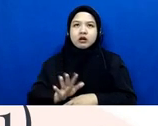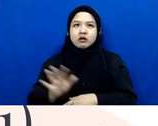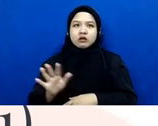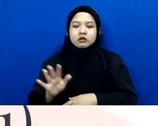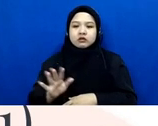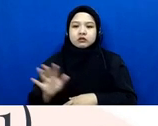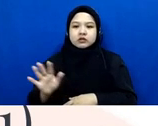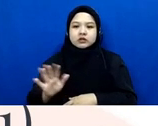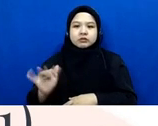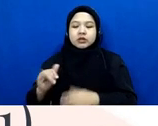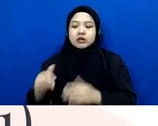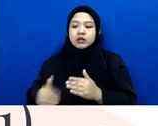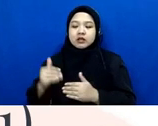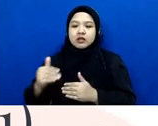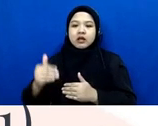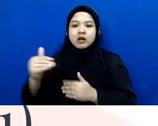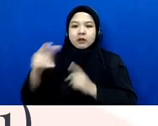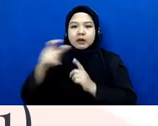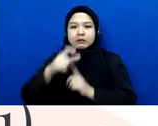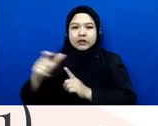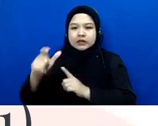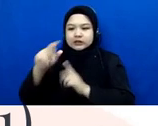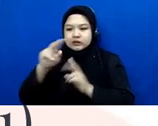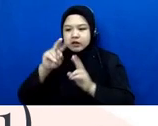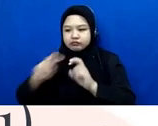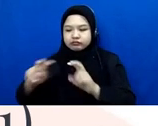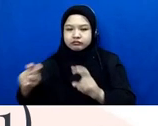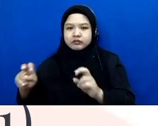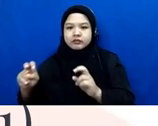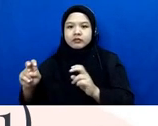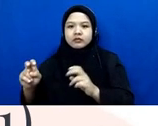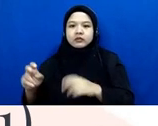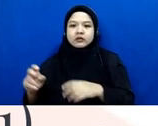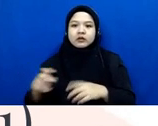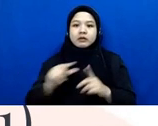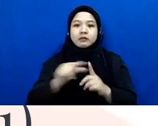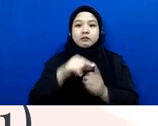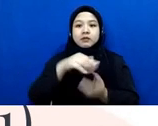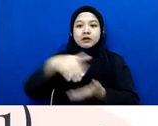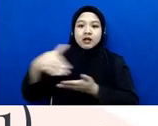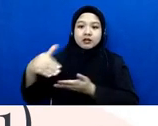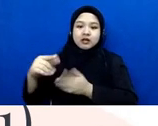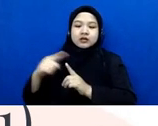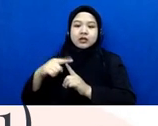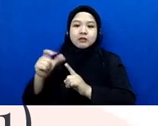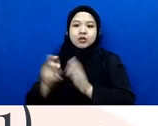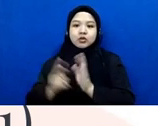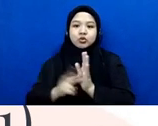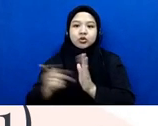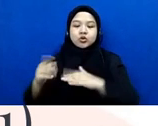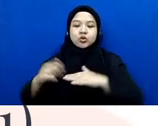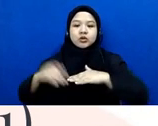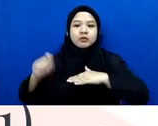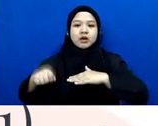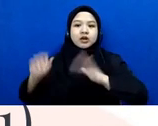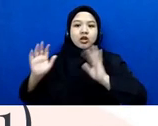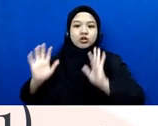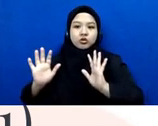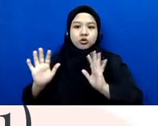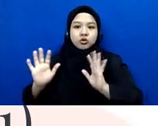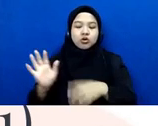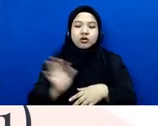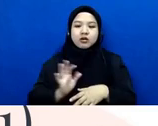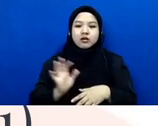ya ya tahapan pemeriksaan karena pada prinsipnya perdata dan tur itu kan cuma tahapan persidangan ya di pengadilan maka tidak banyak